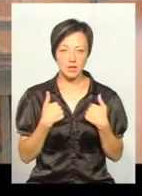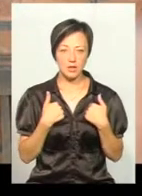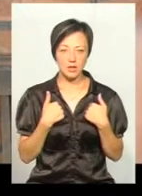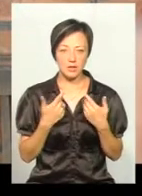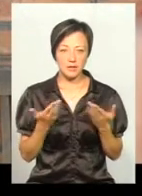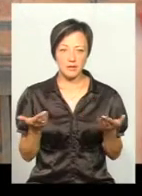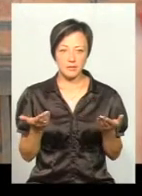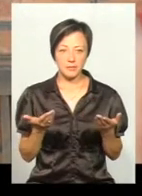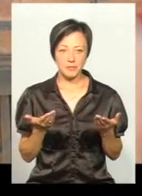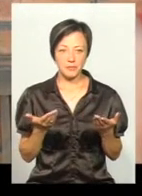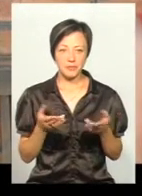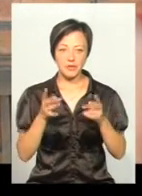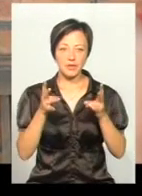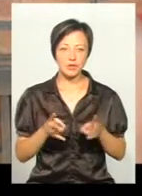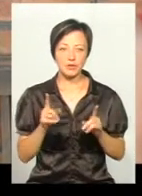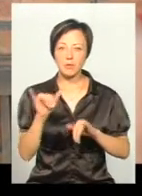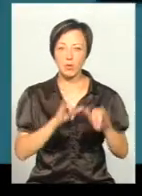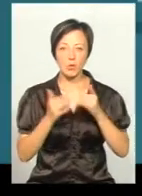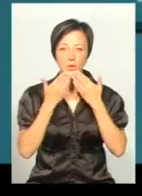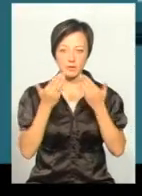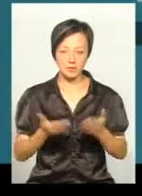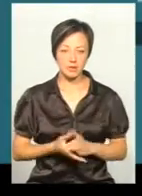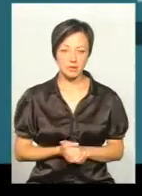палок, то мені обіж нема туди, що звертатися.